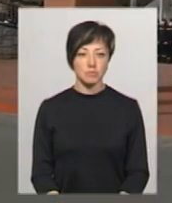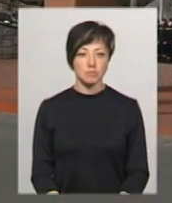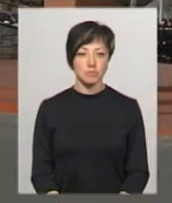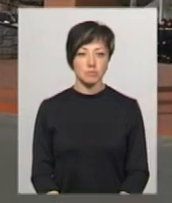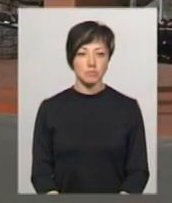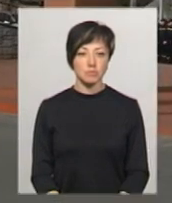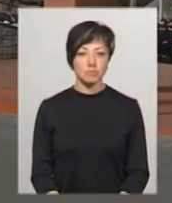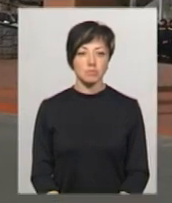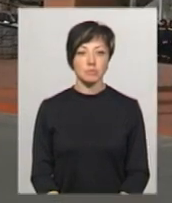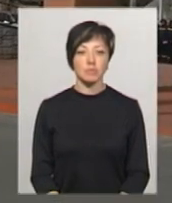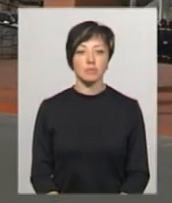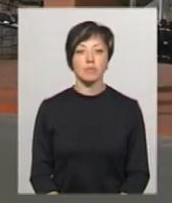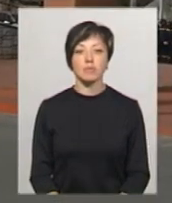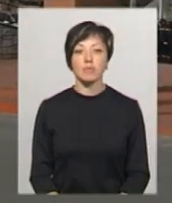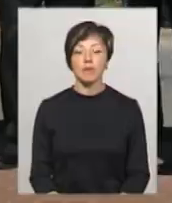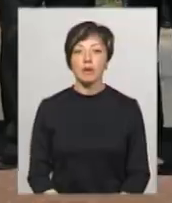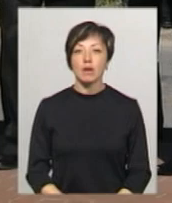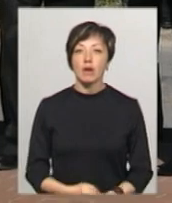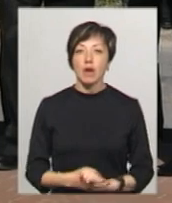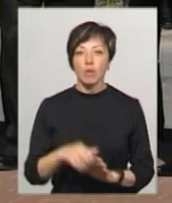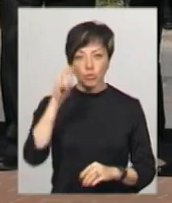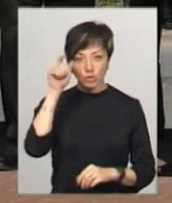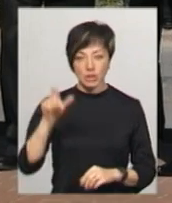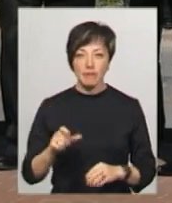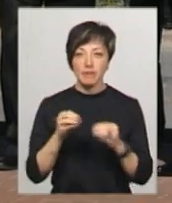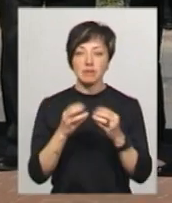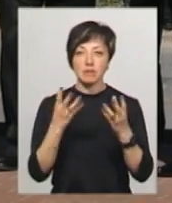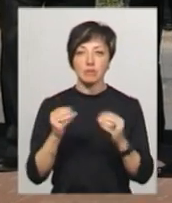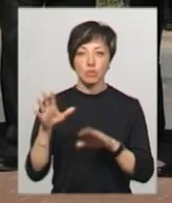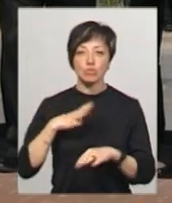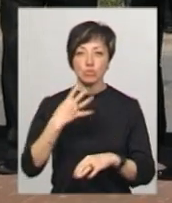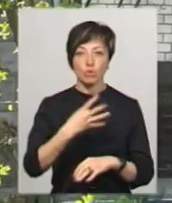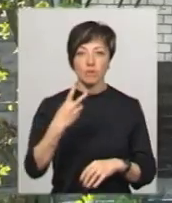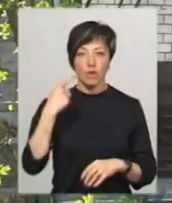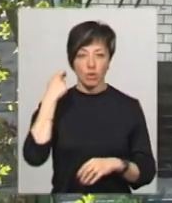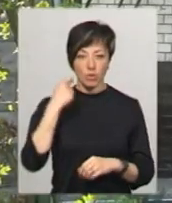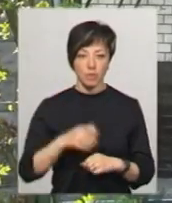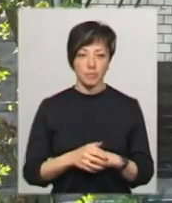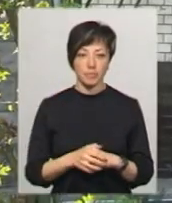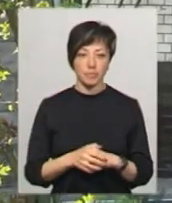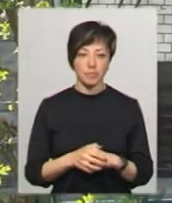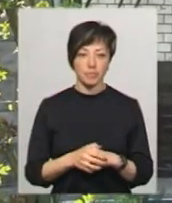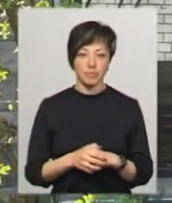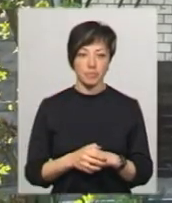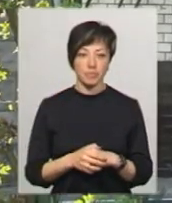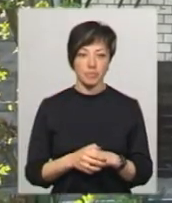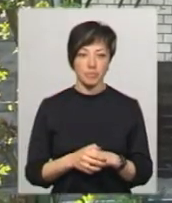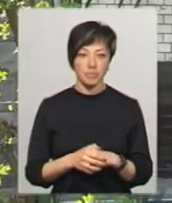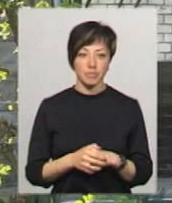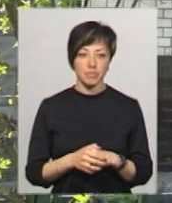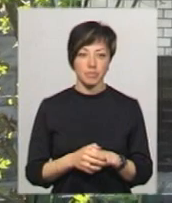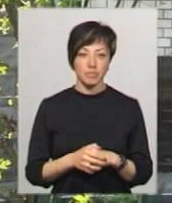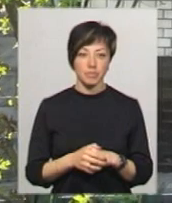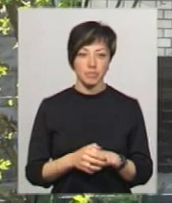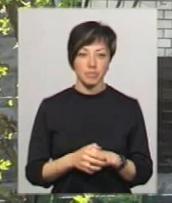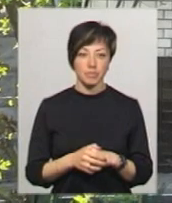Аполінарій Швець перебував на ЧАЕС за 10 днів після вибуху на станції. Тоді йому було 42 роки. Формувався такий, як будемо казати,